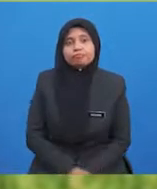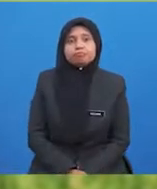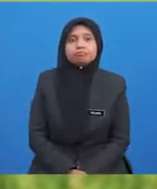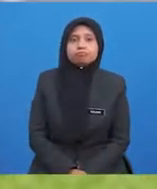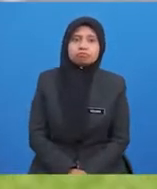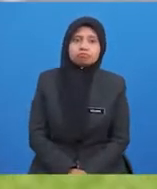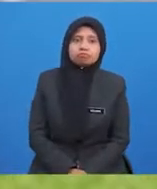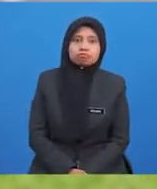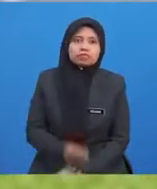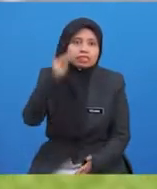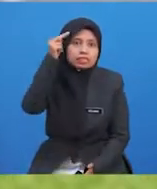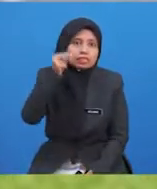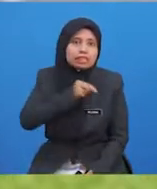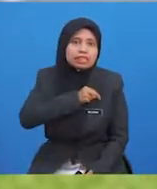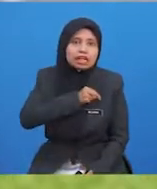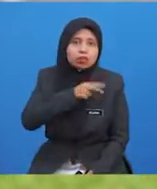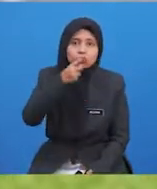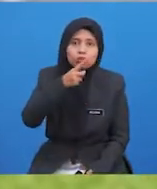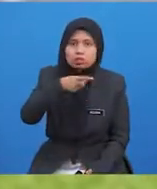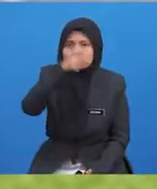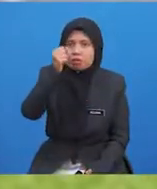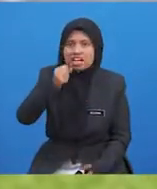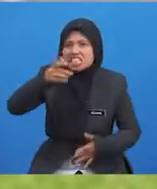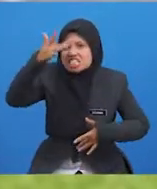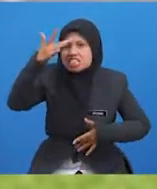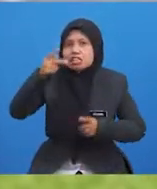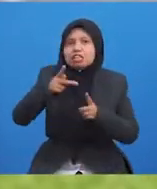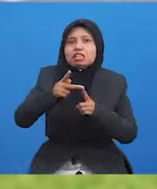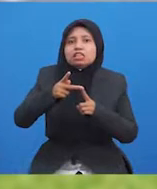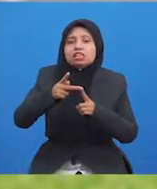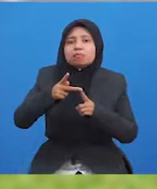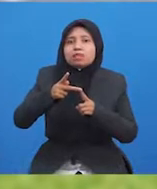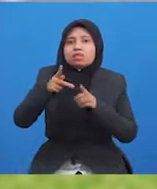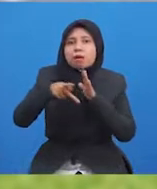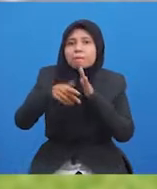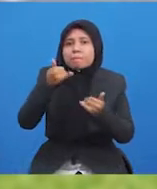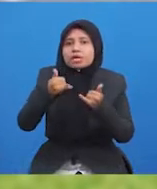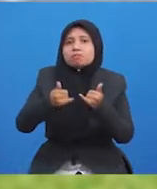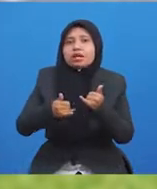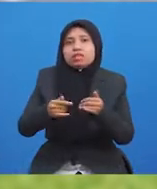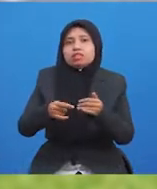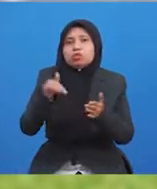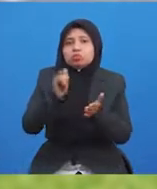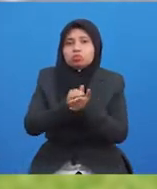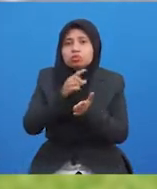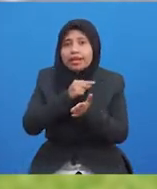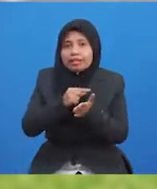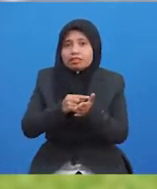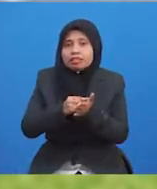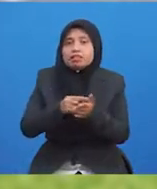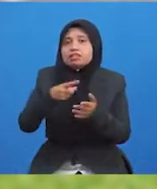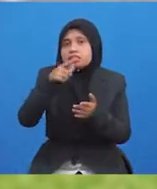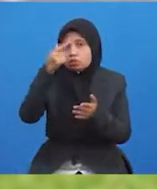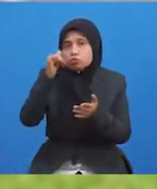Niatnya pula untuk mengakibatkan kesakitan kepada pemain pertahanan tersebut dan ganjarannya ialah